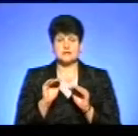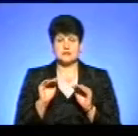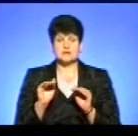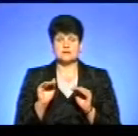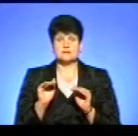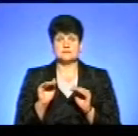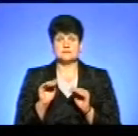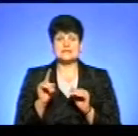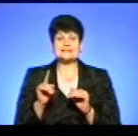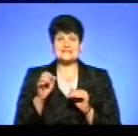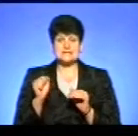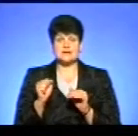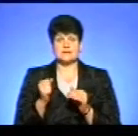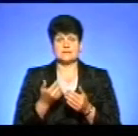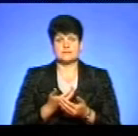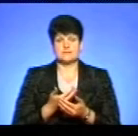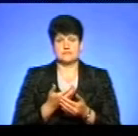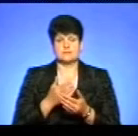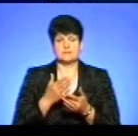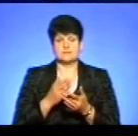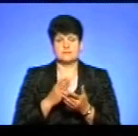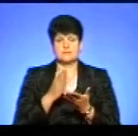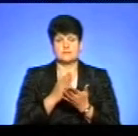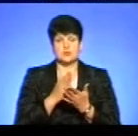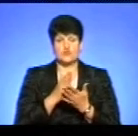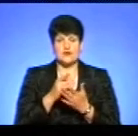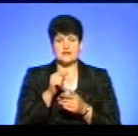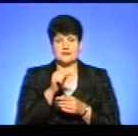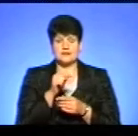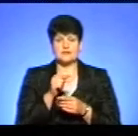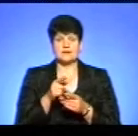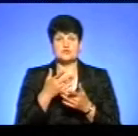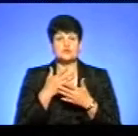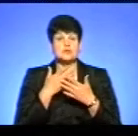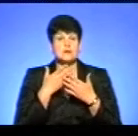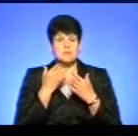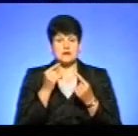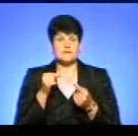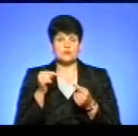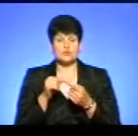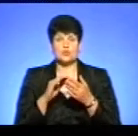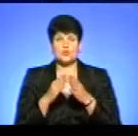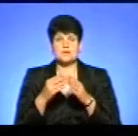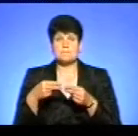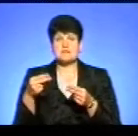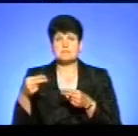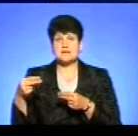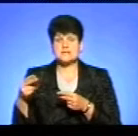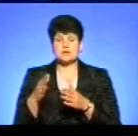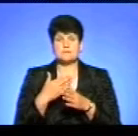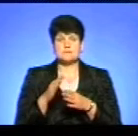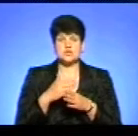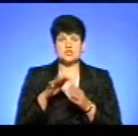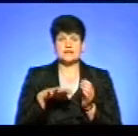за перебування яких батьки, в силу певних обставин, якщо немає відповідної угоди, підписаної між